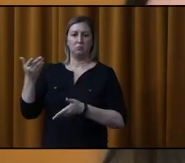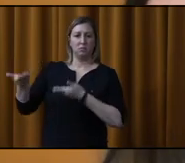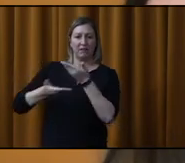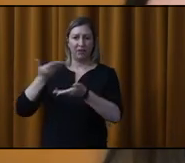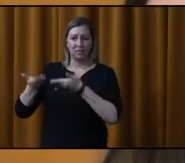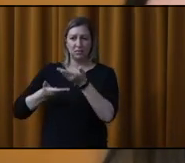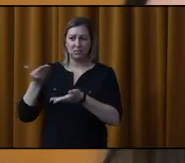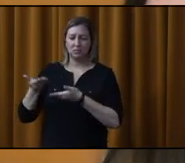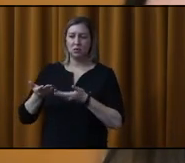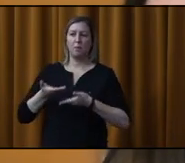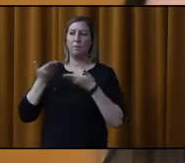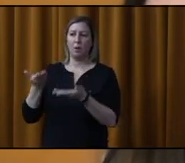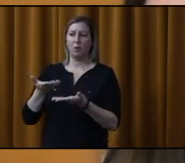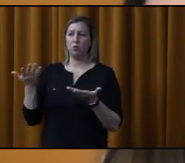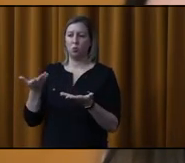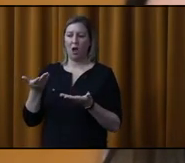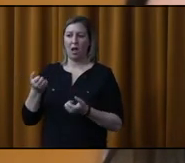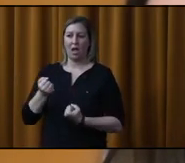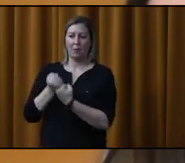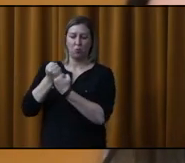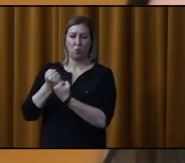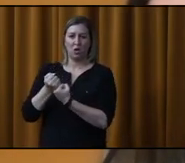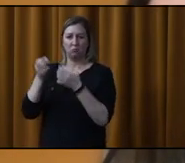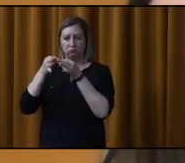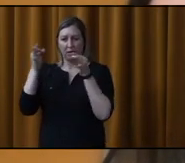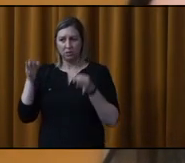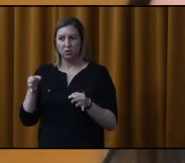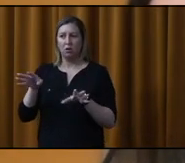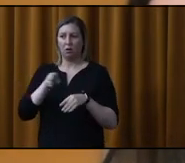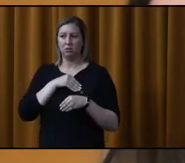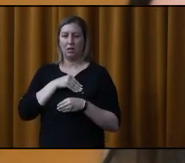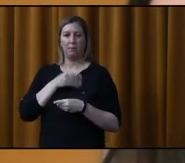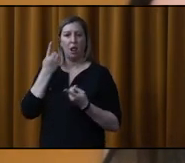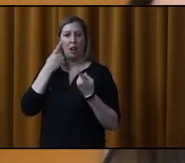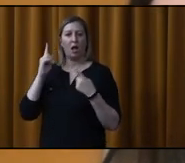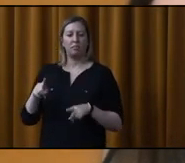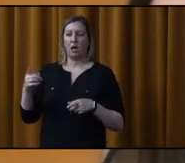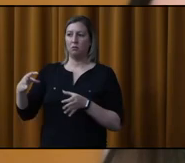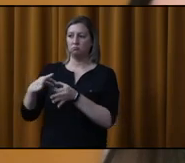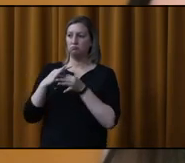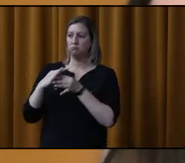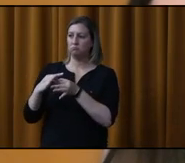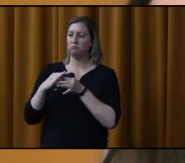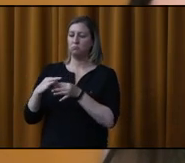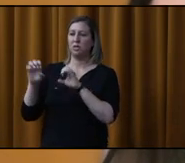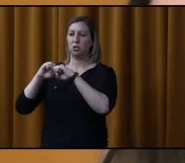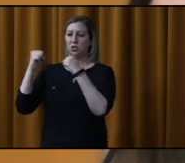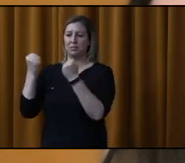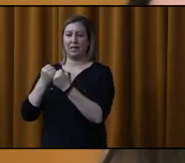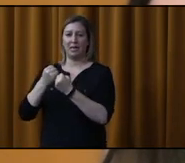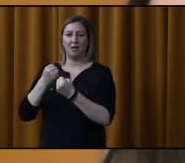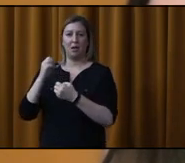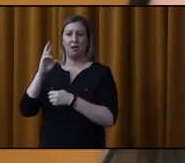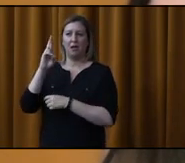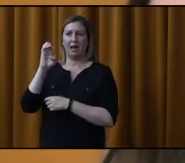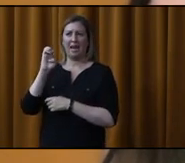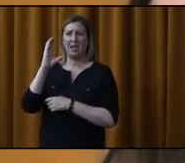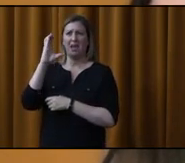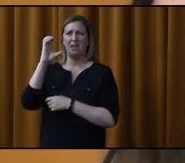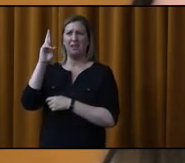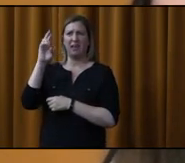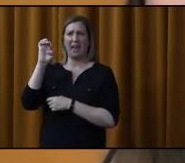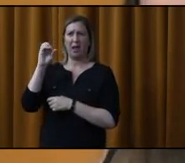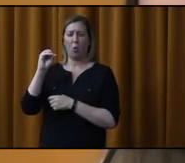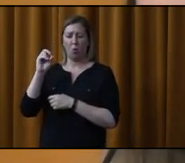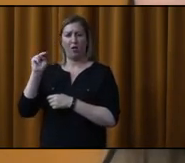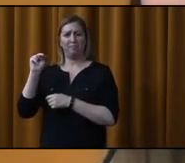il serait proposé, appuyé et résolu, d'approuver l'entente à intervenir entre la Société Récréonature de Repentigny et la Ville